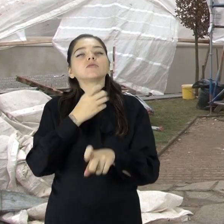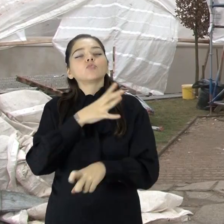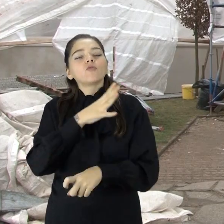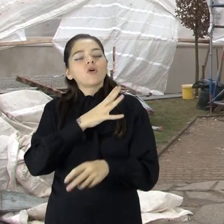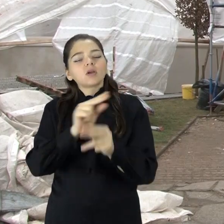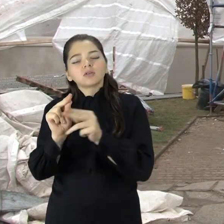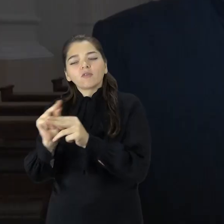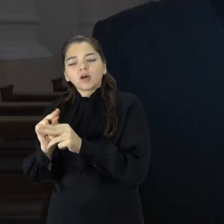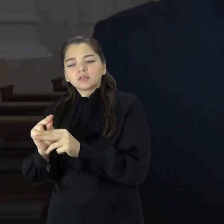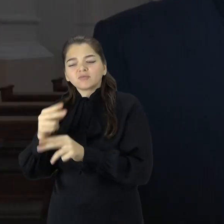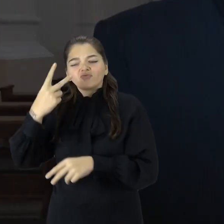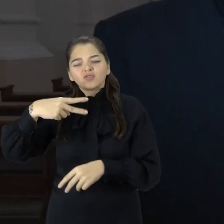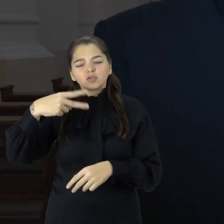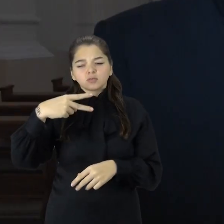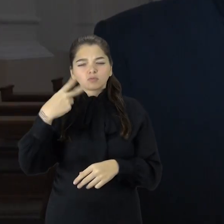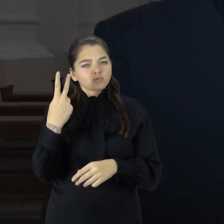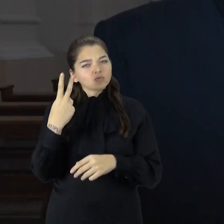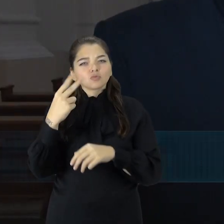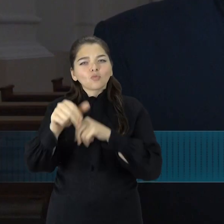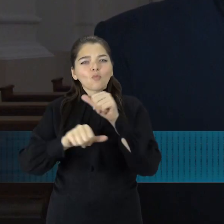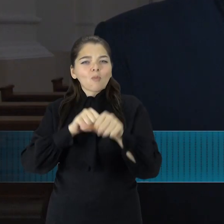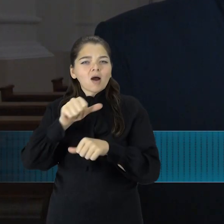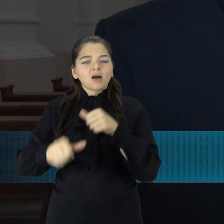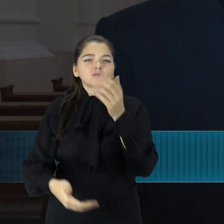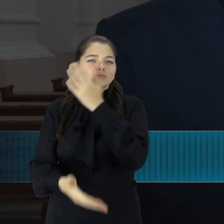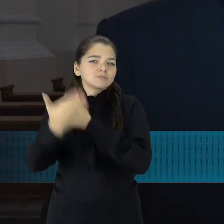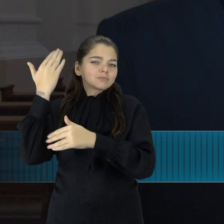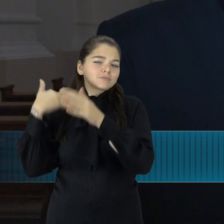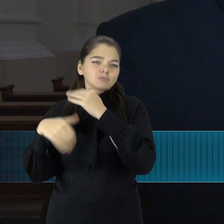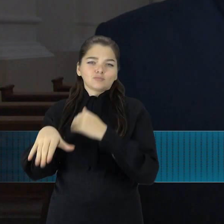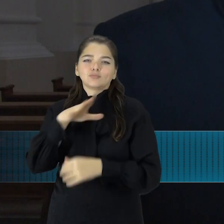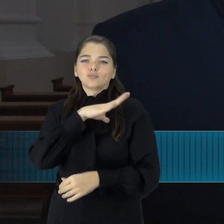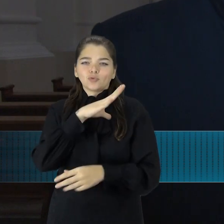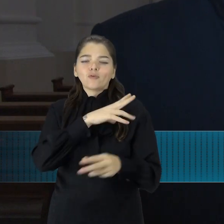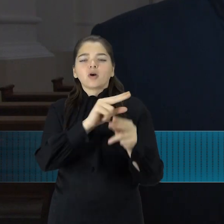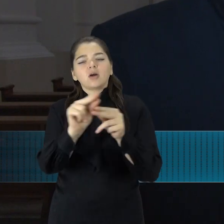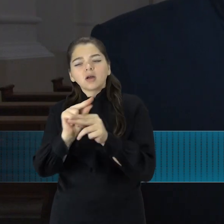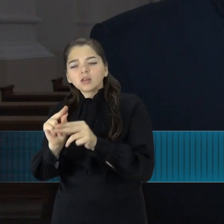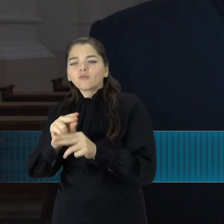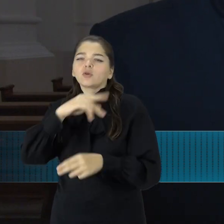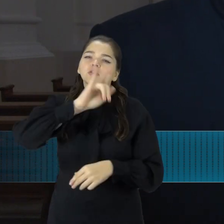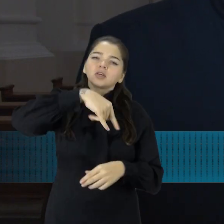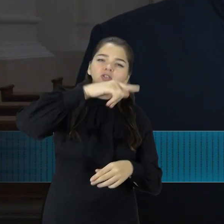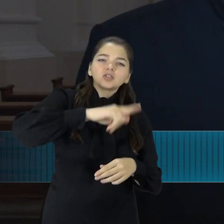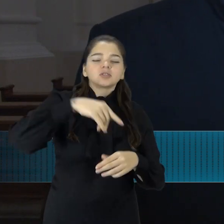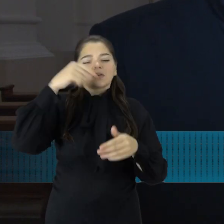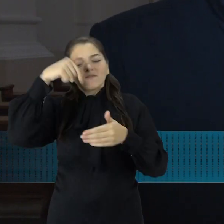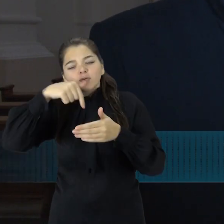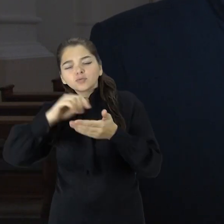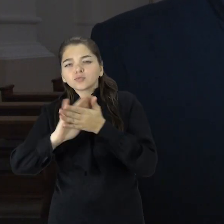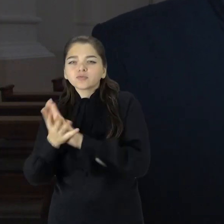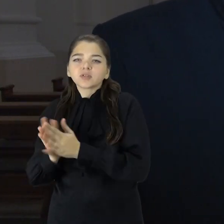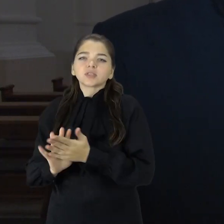22 metus pradėta atlikti, renovuotą, dažytą, iš vidaus sutvarkytą,